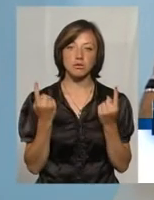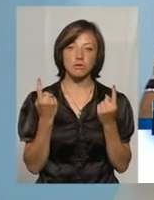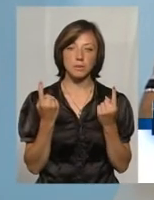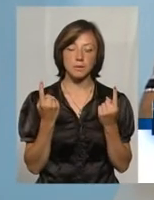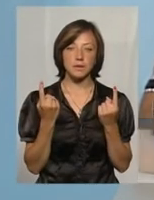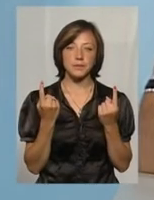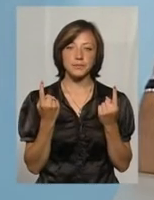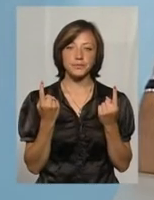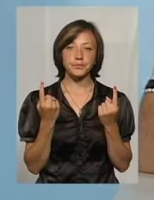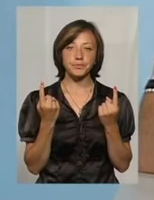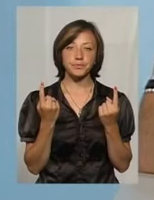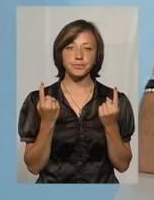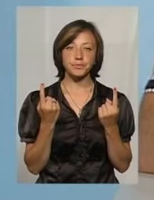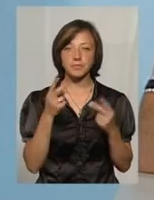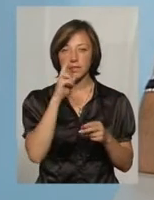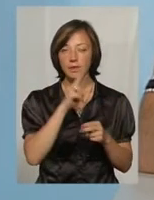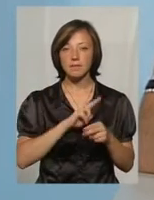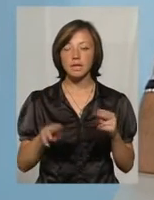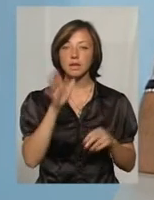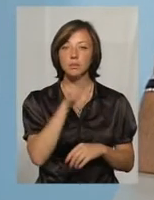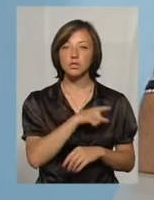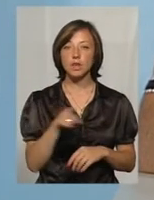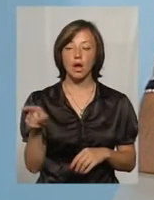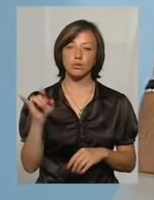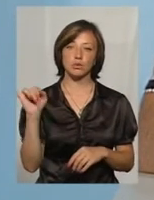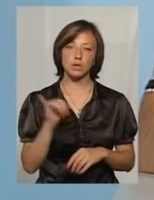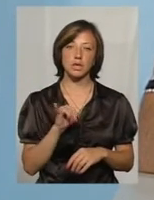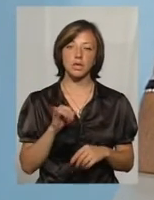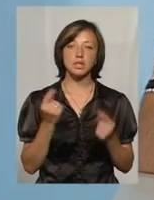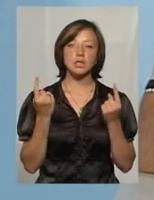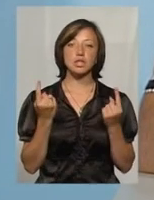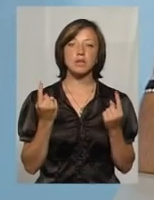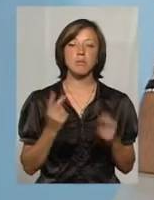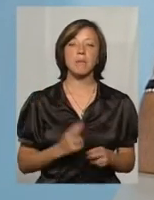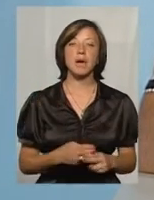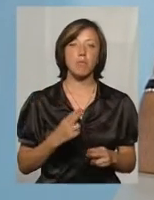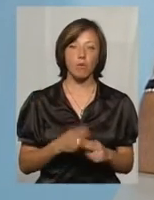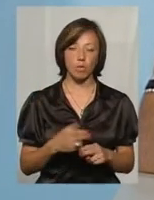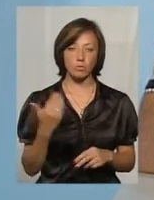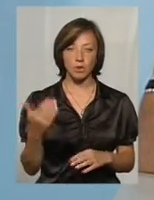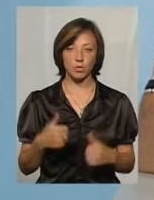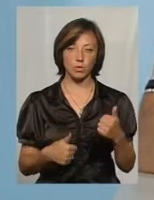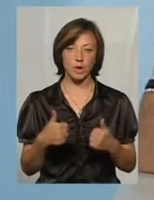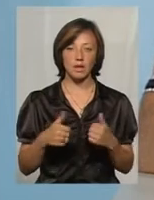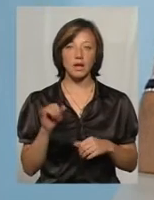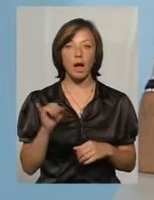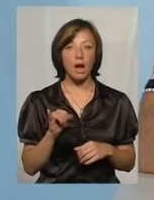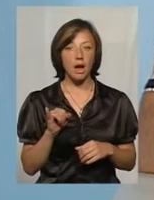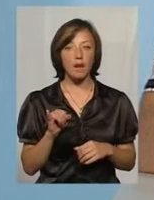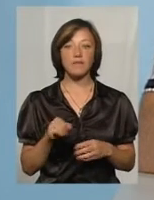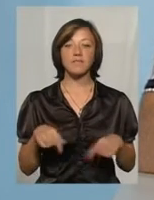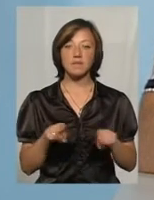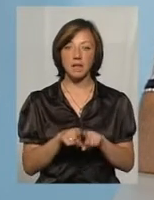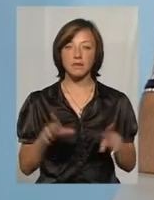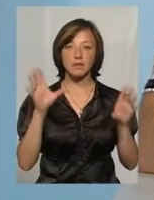втратами часу і значними припонами з сторони конкурентів. Але все